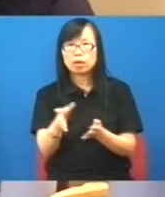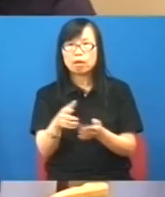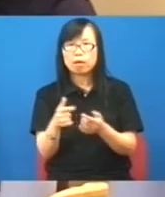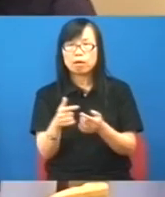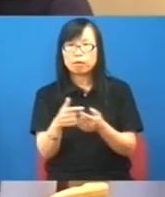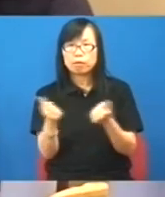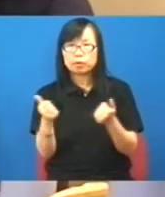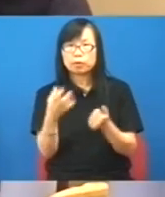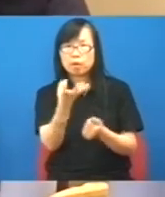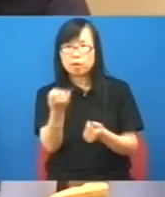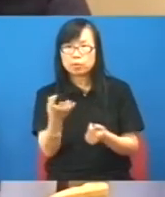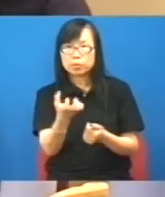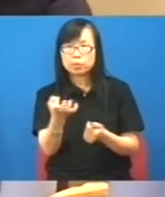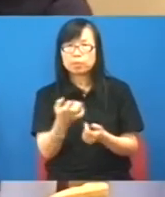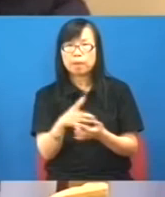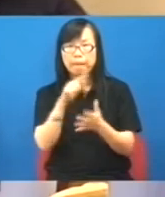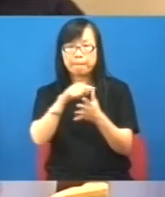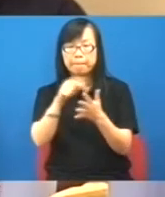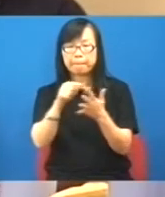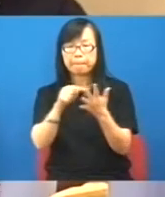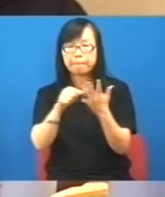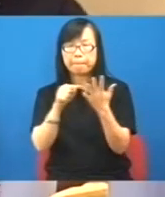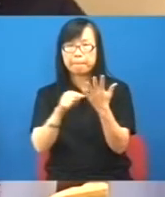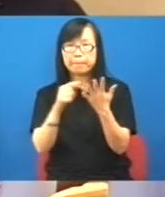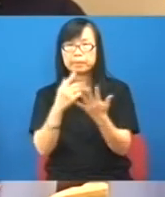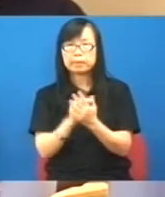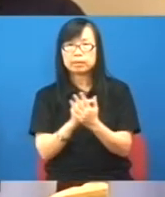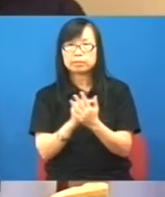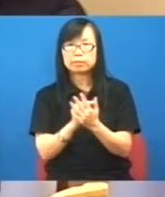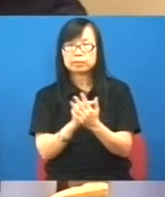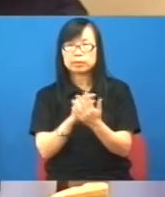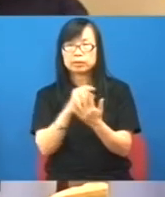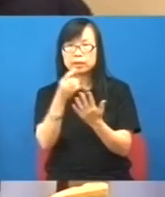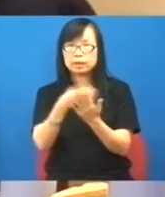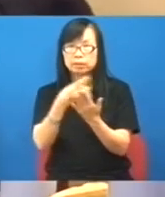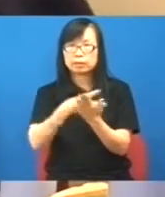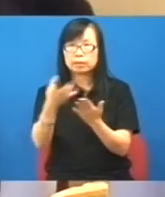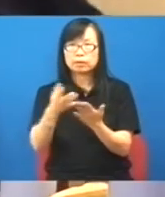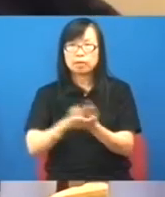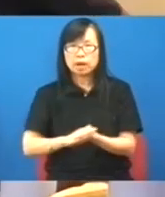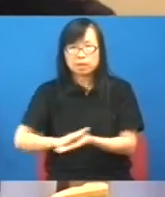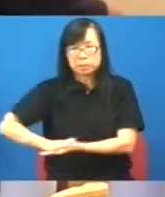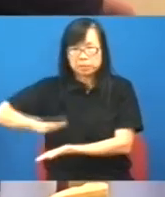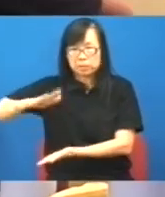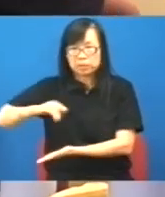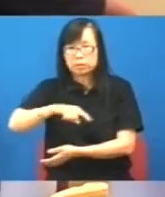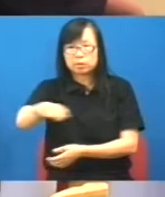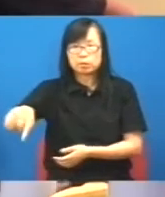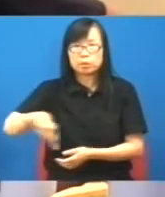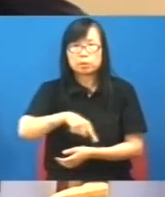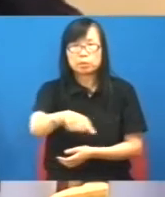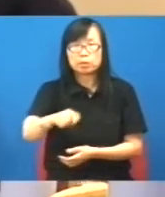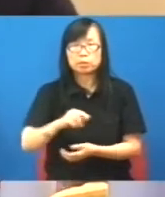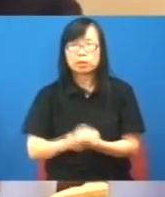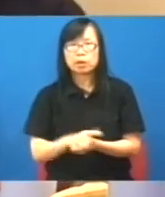了歐元區五大條件昂然直立因為這麼富庶的地區你說